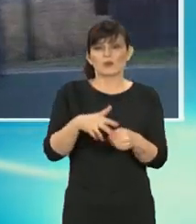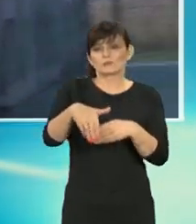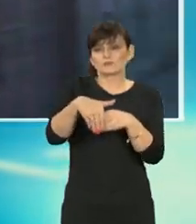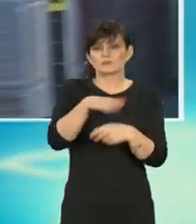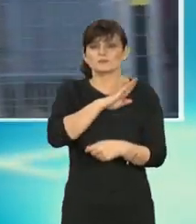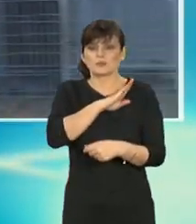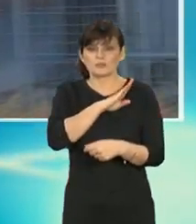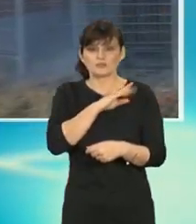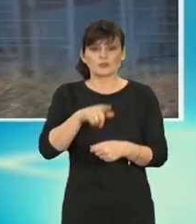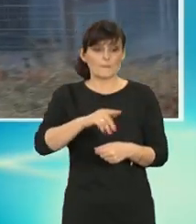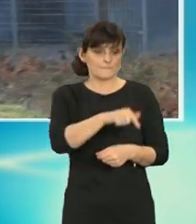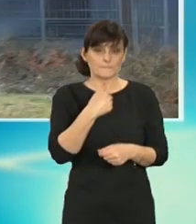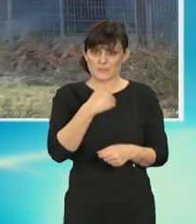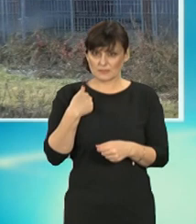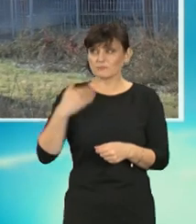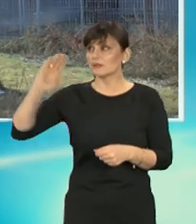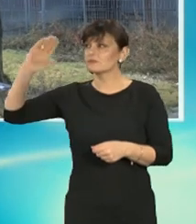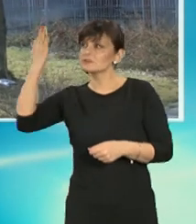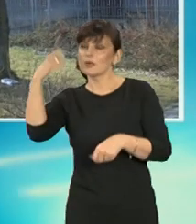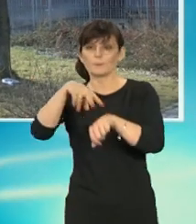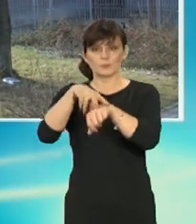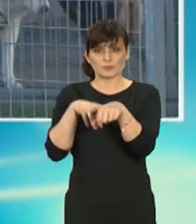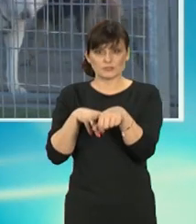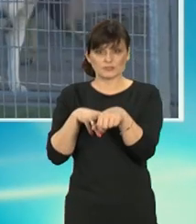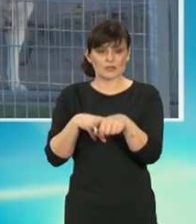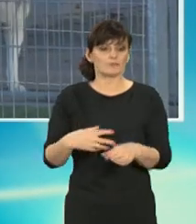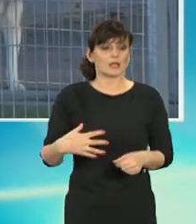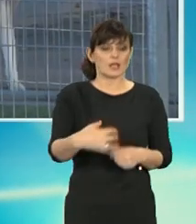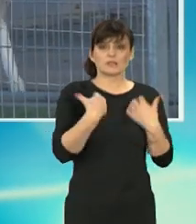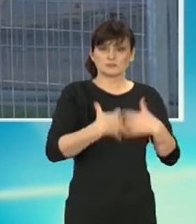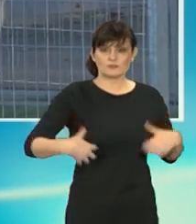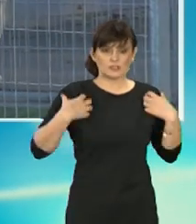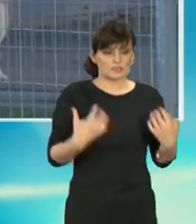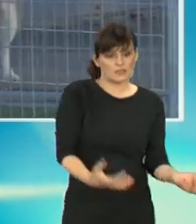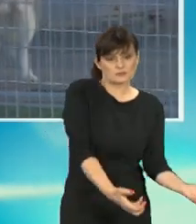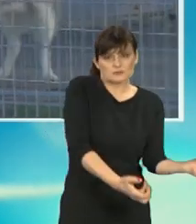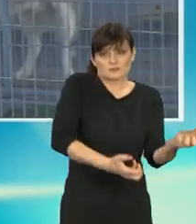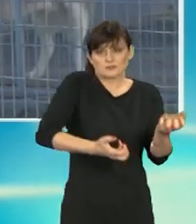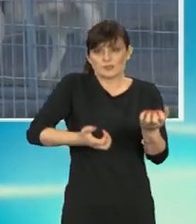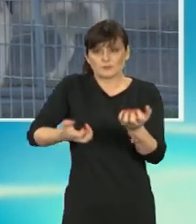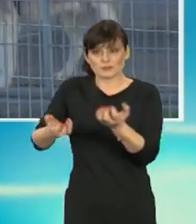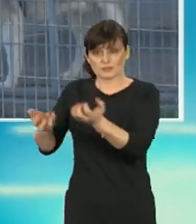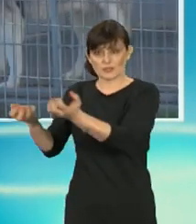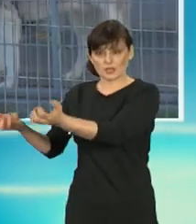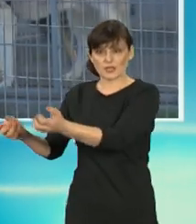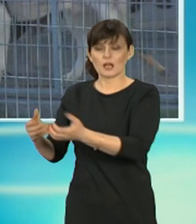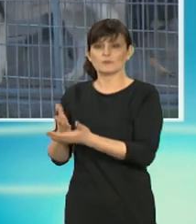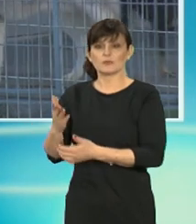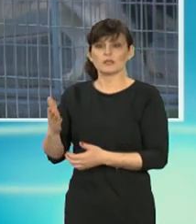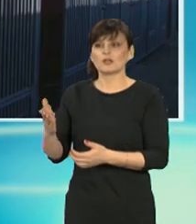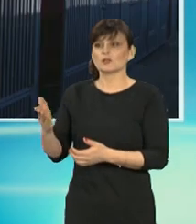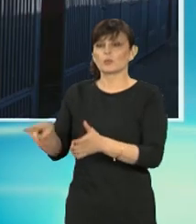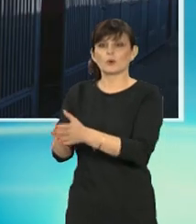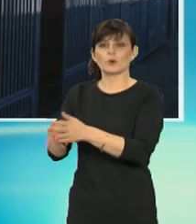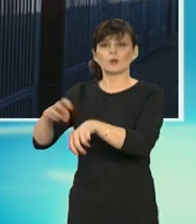kona, w tym momencie wzywamy policję i zwierzę zabieramy, zwierzę jest transportowane przez